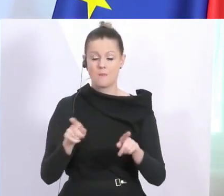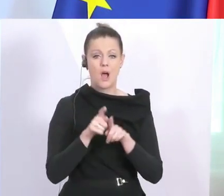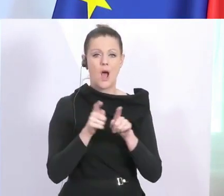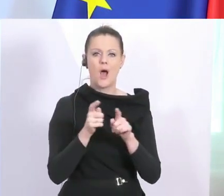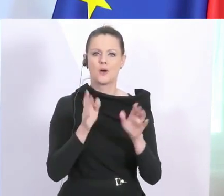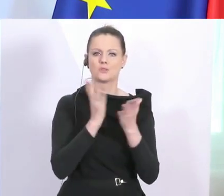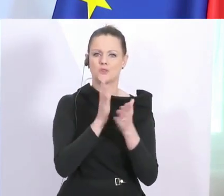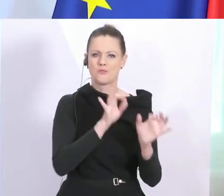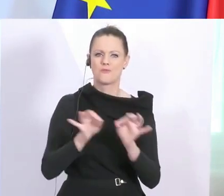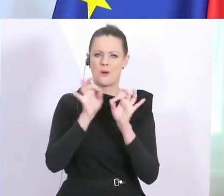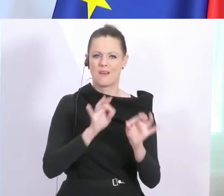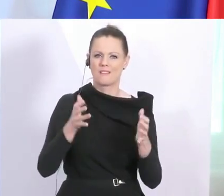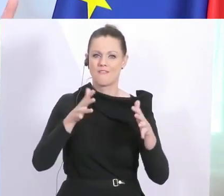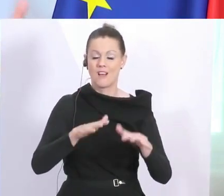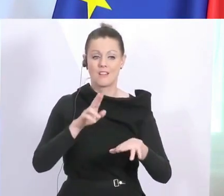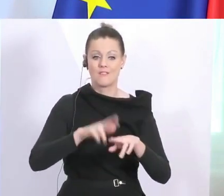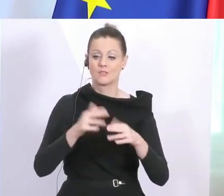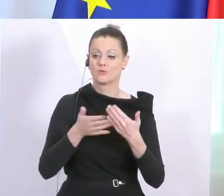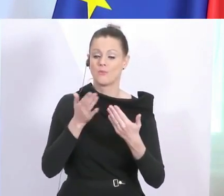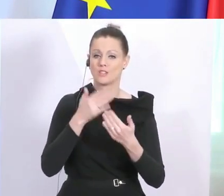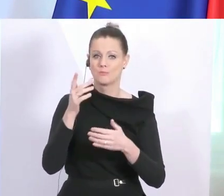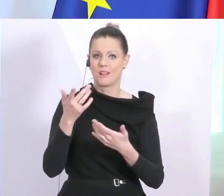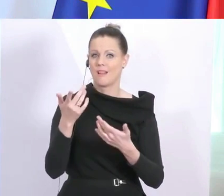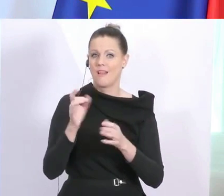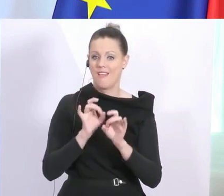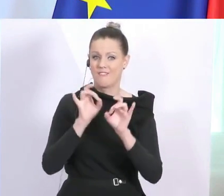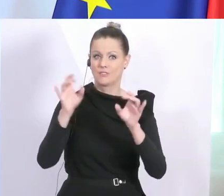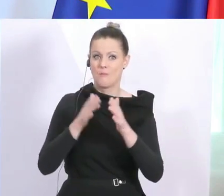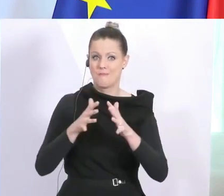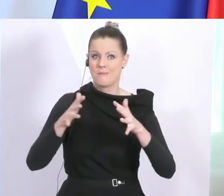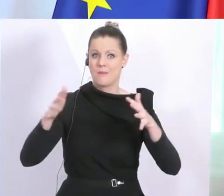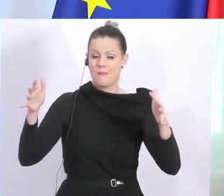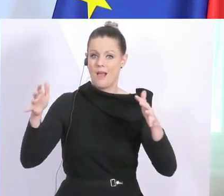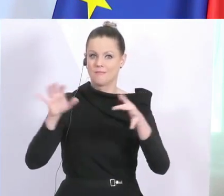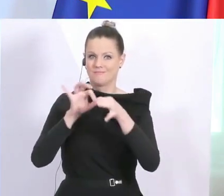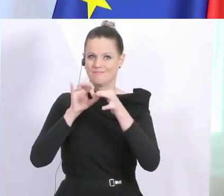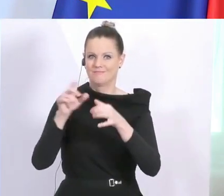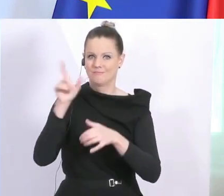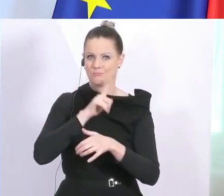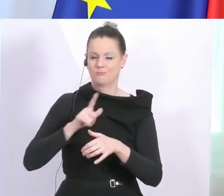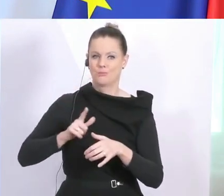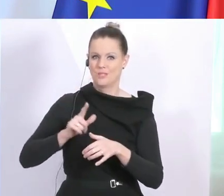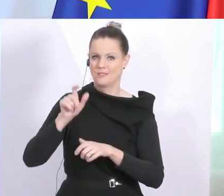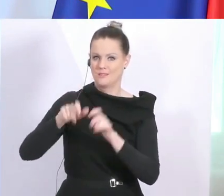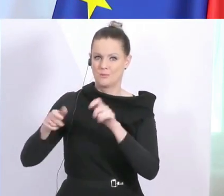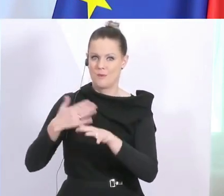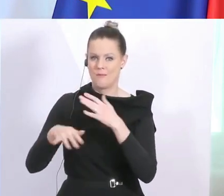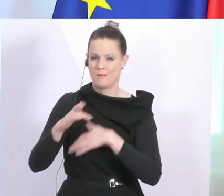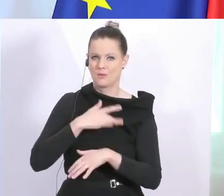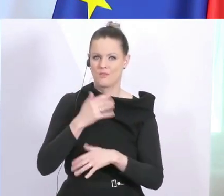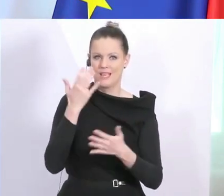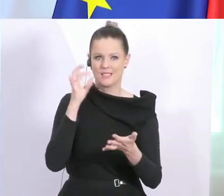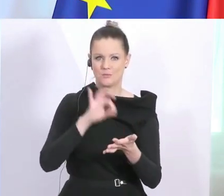langfristige strategische Planung, was passiert, wenn auch die Infektionsrate höher wird unter den Polizistinnen und Polizisten. Derzeit haben wir 101